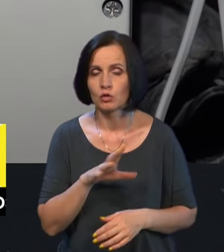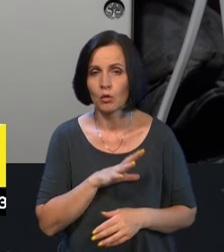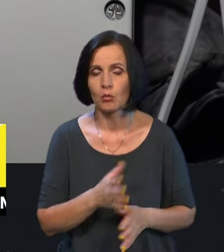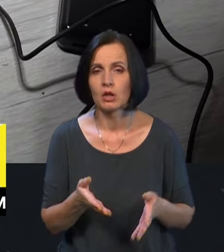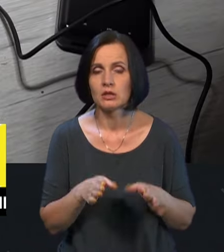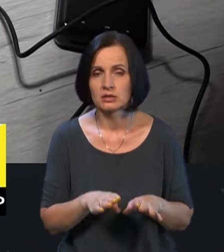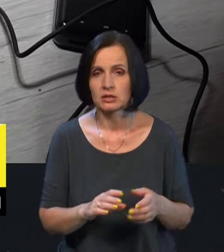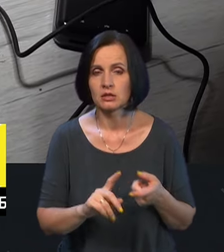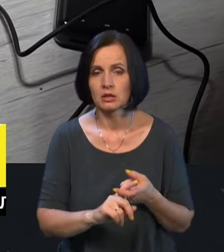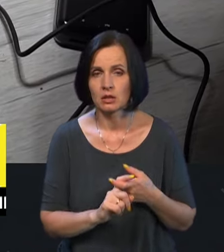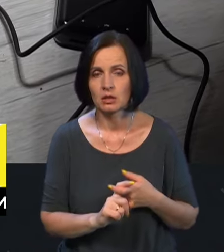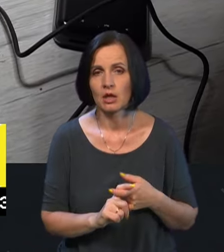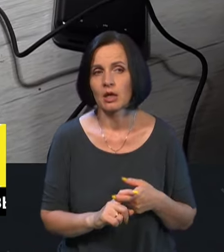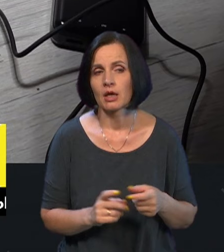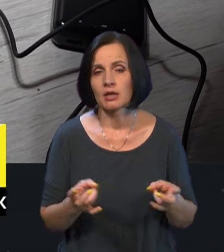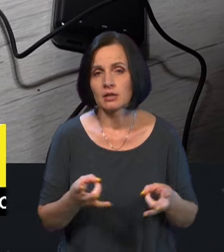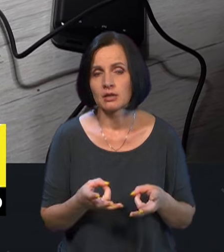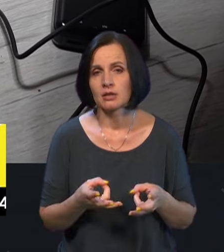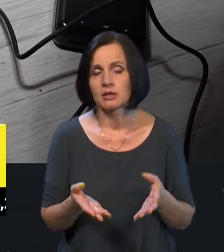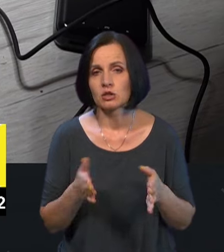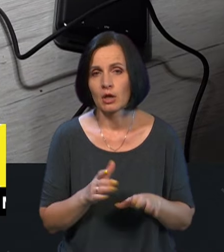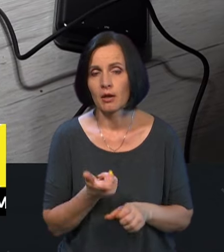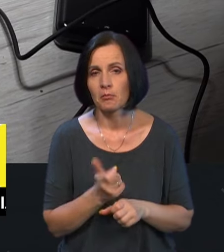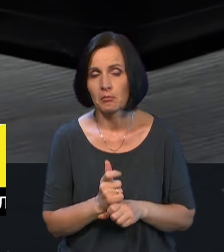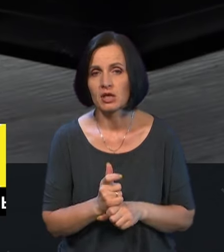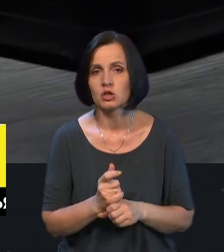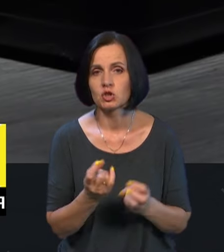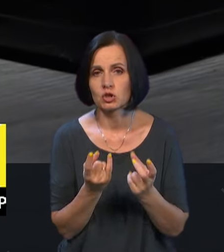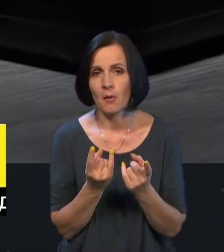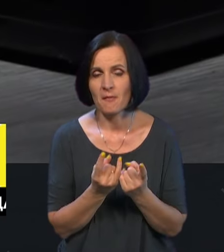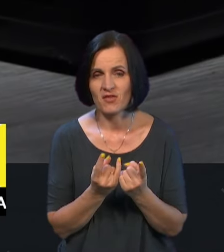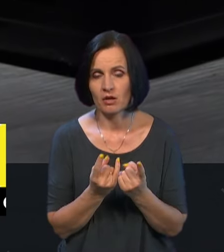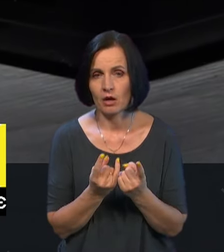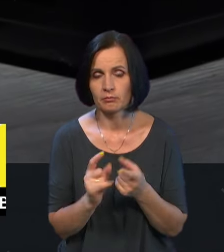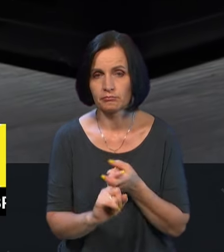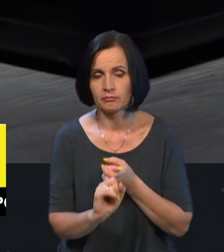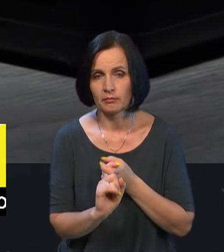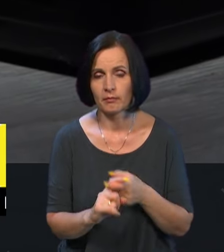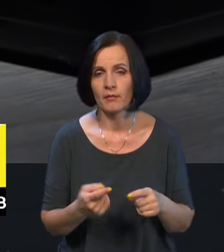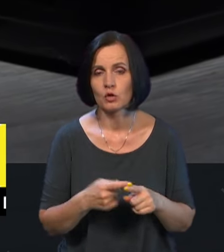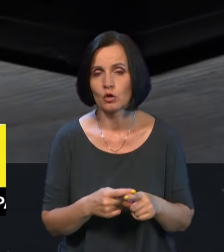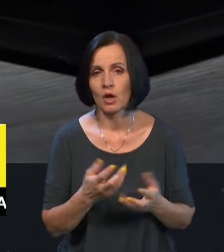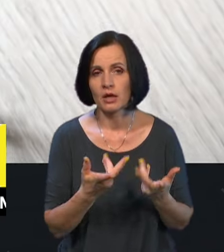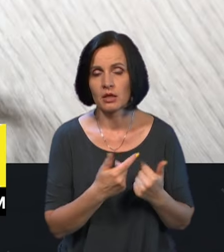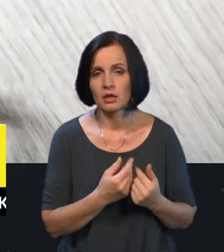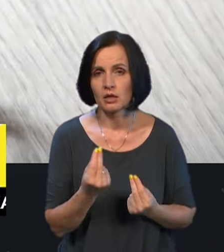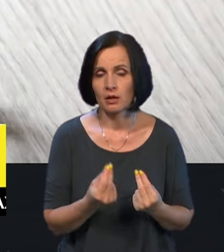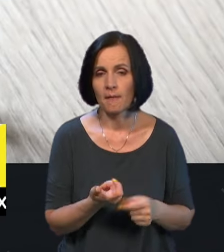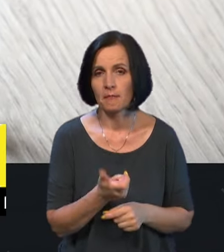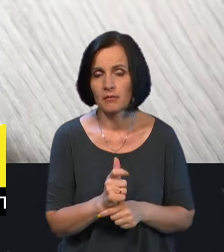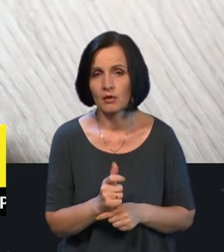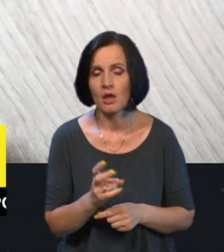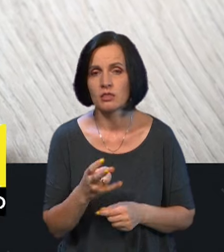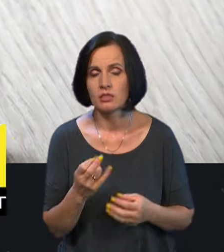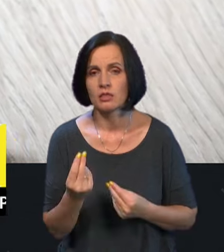повинні знаходитись більше в мережі Wi-Fi, тому що, по-перше, і кількість гравців більша на